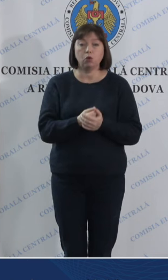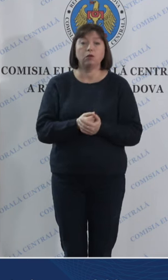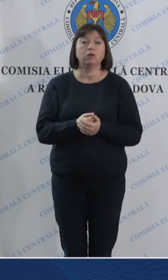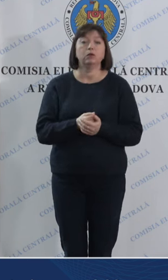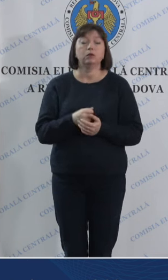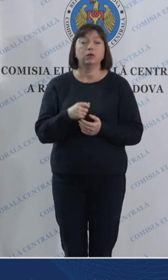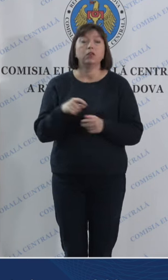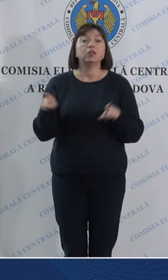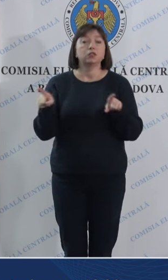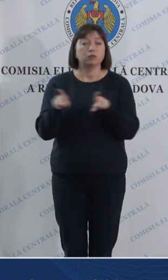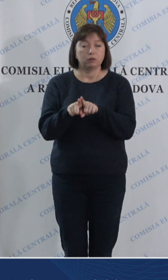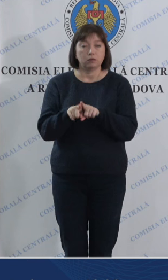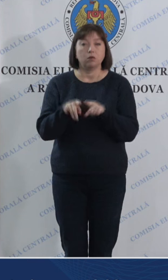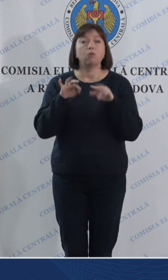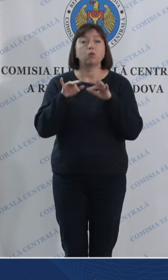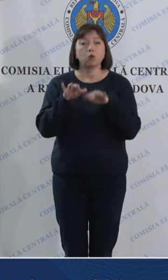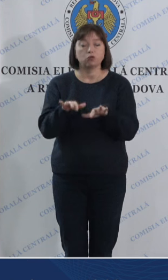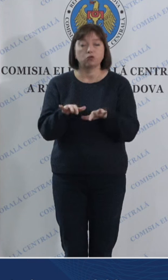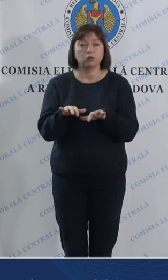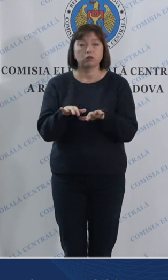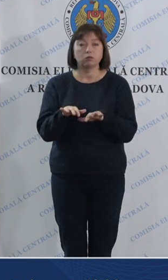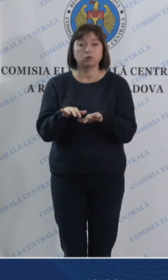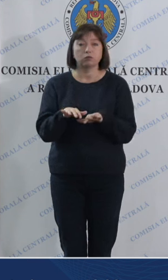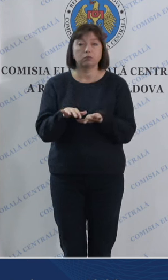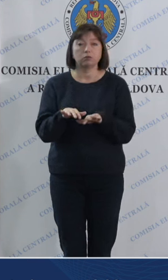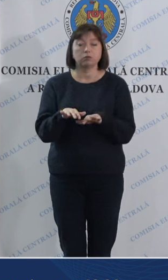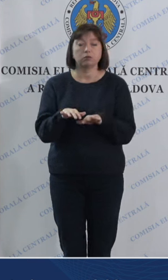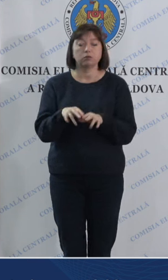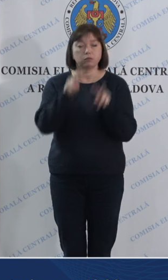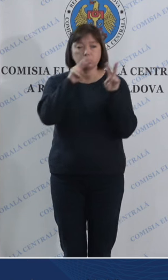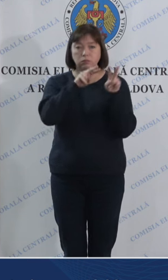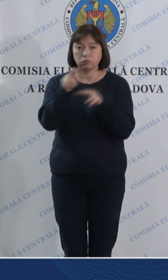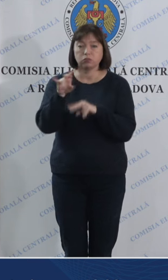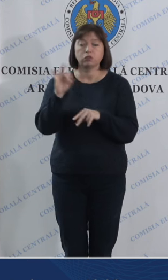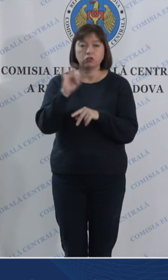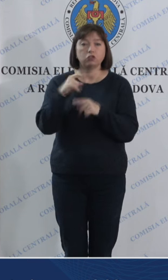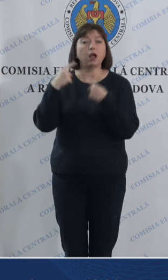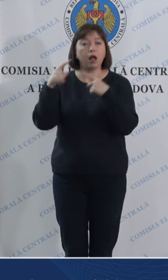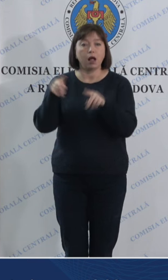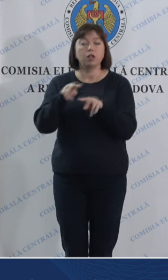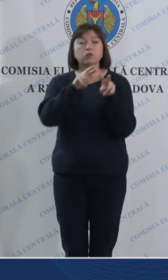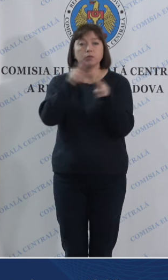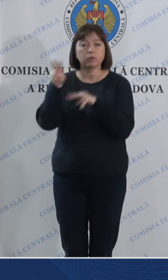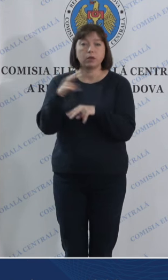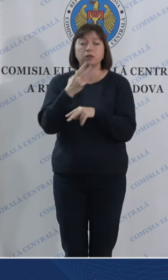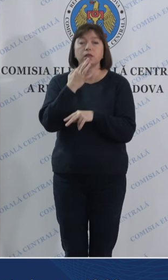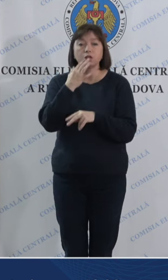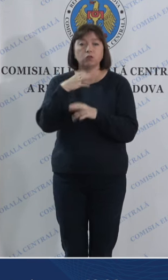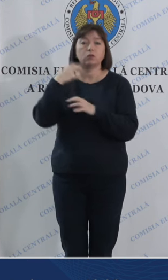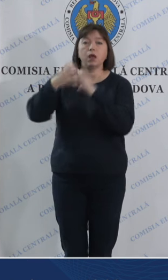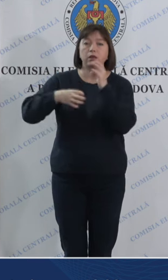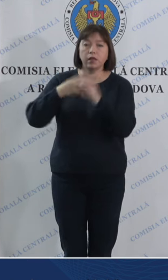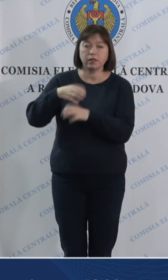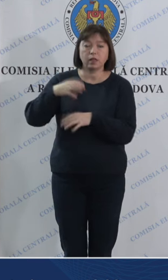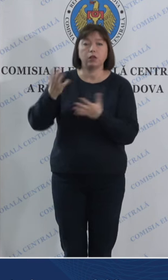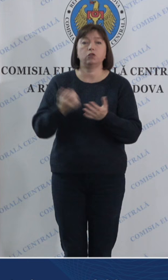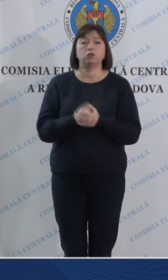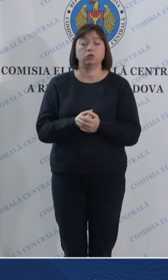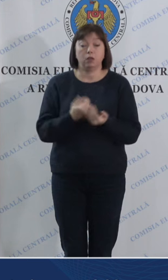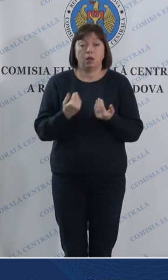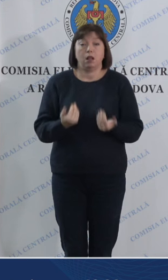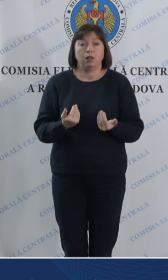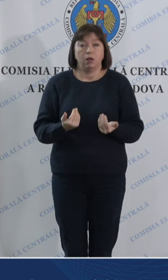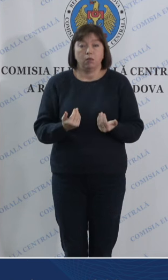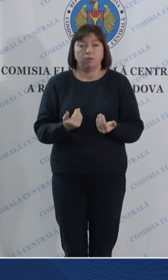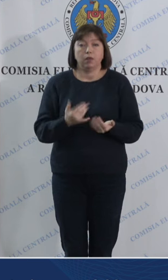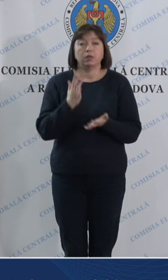totodată procesul este supravegheat și de observatorii naționali internaționali la moment